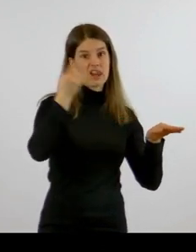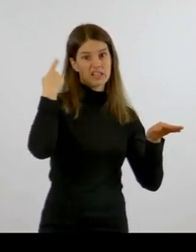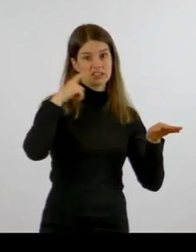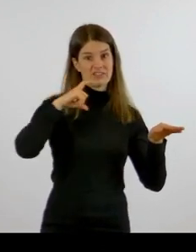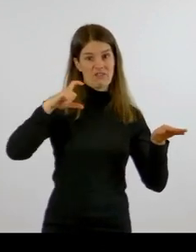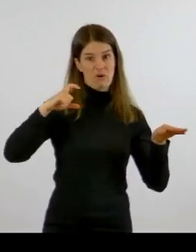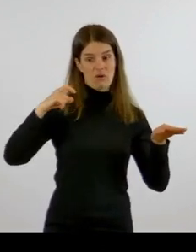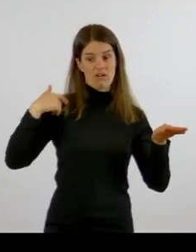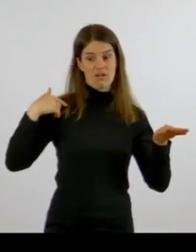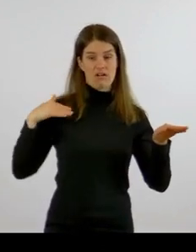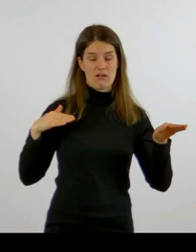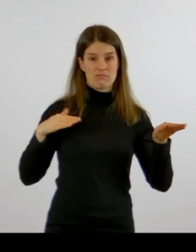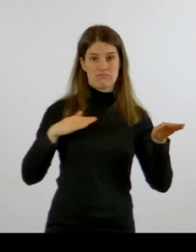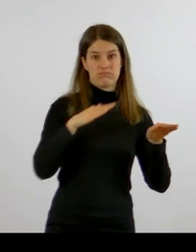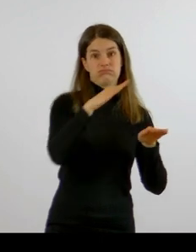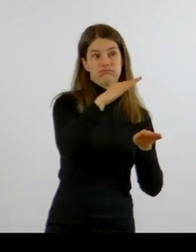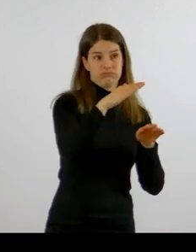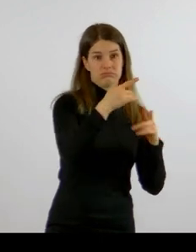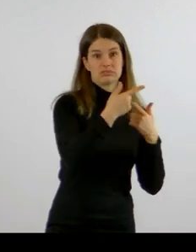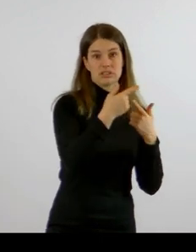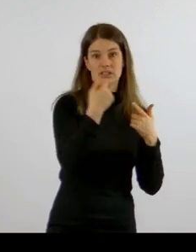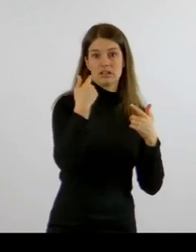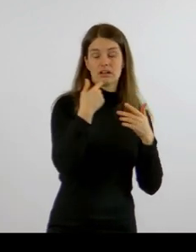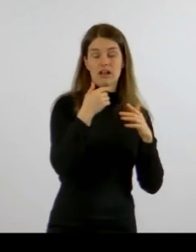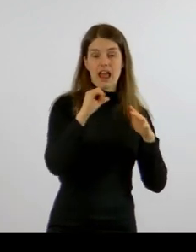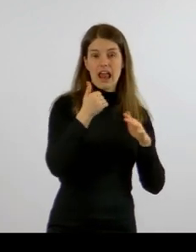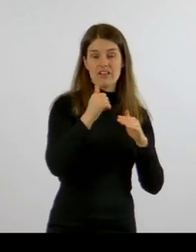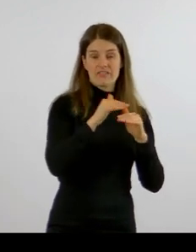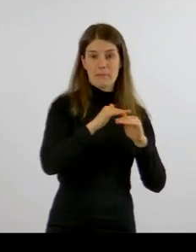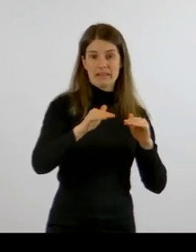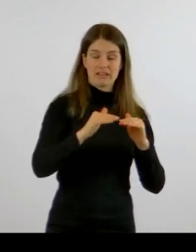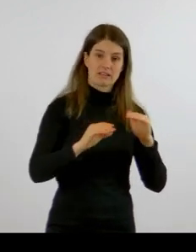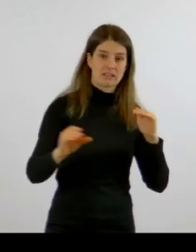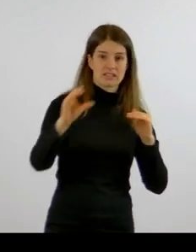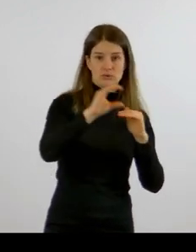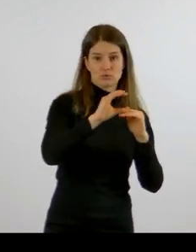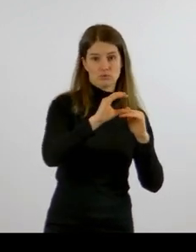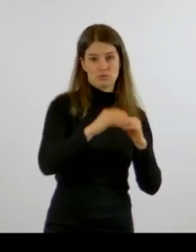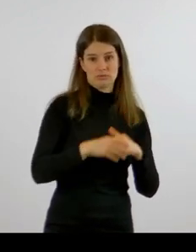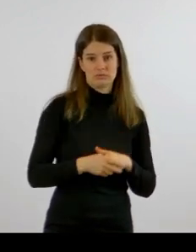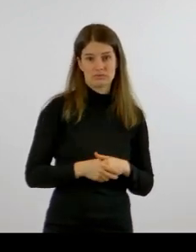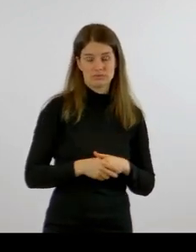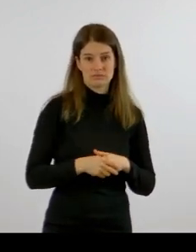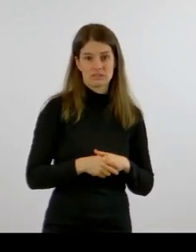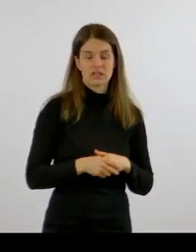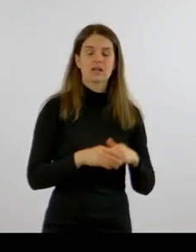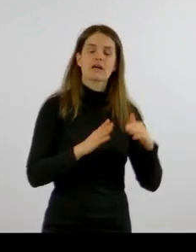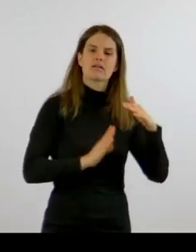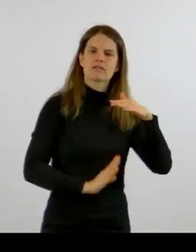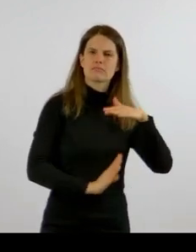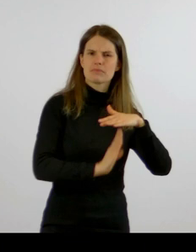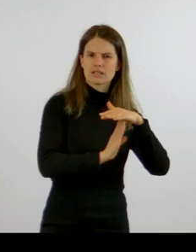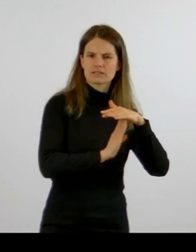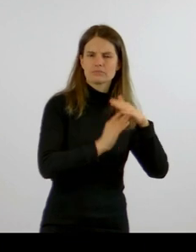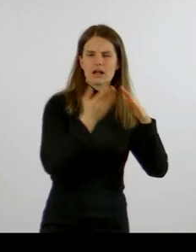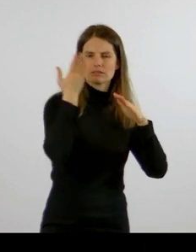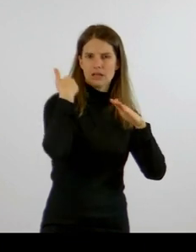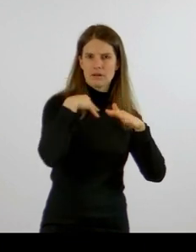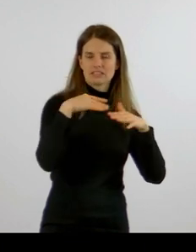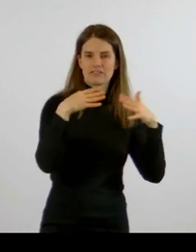von elf Betten. Der Maximalwert, den wir bisher im Burgenlandkreis erreicht haben, liegt hier bei 94.